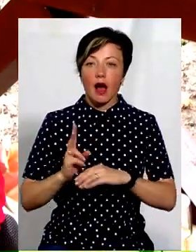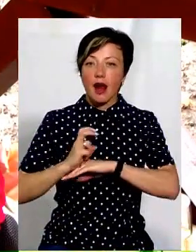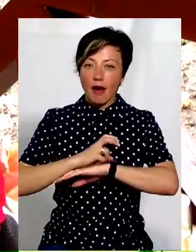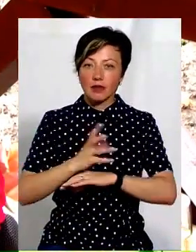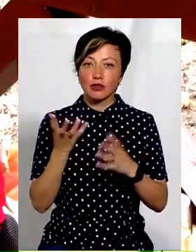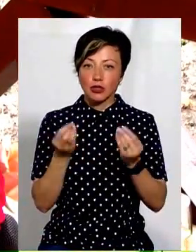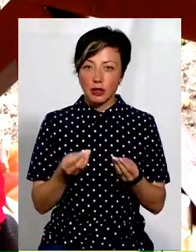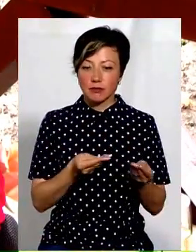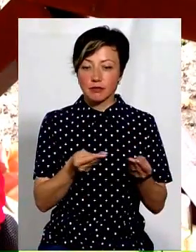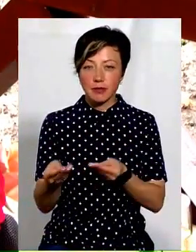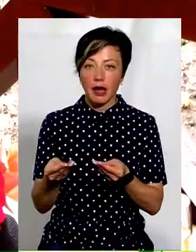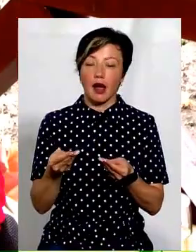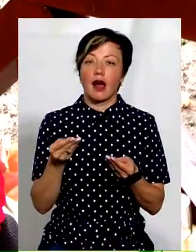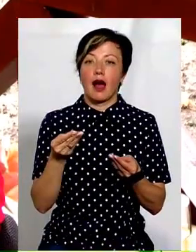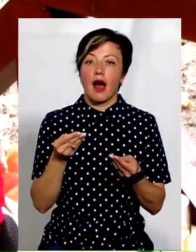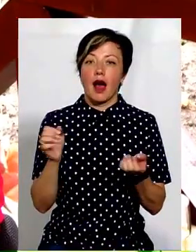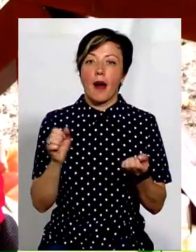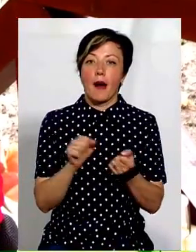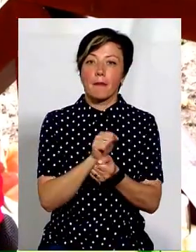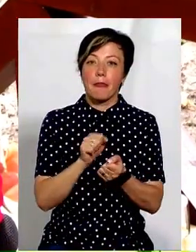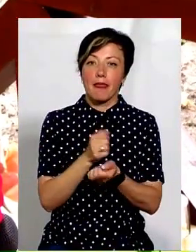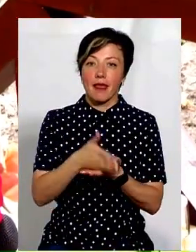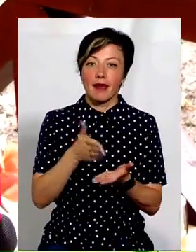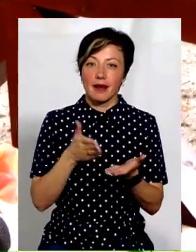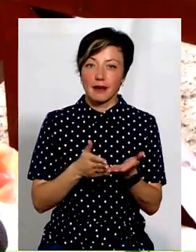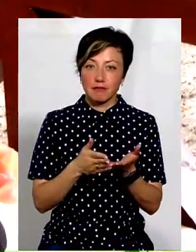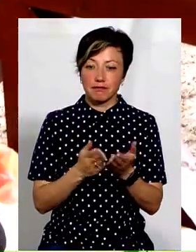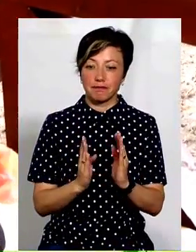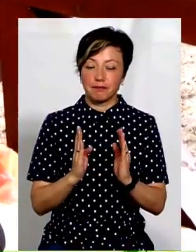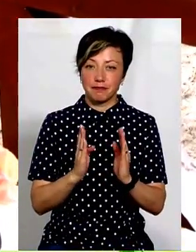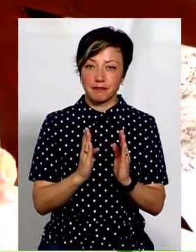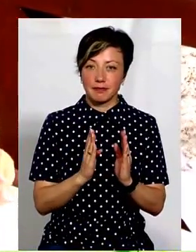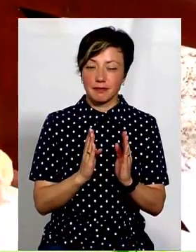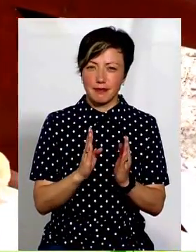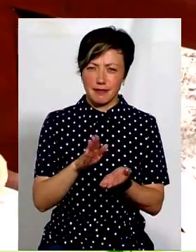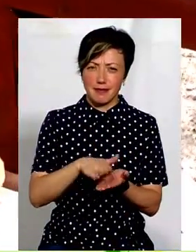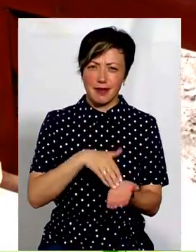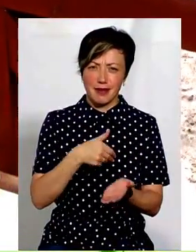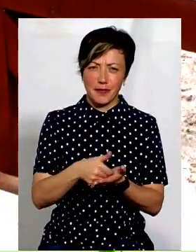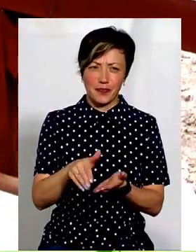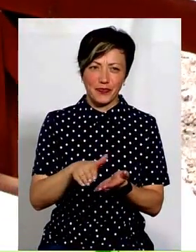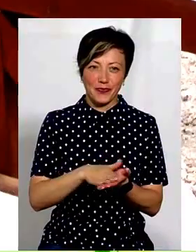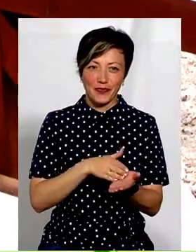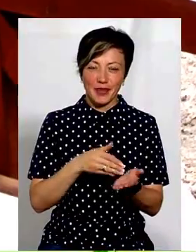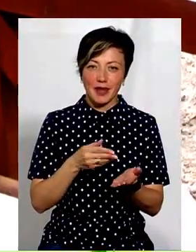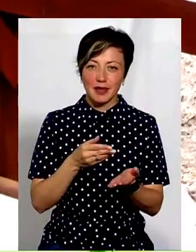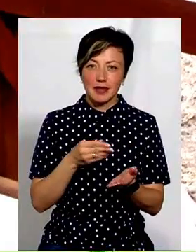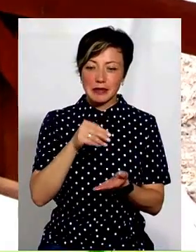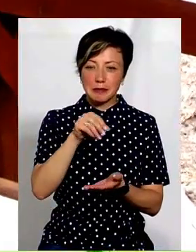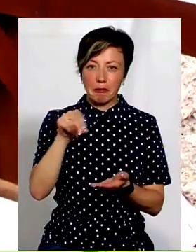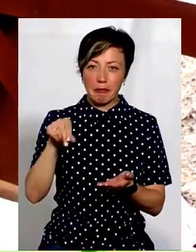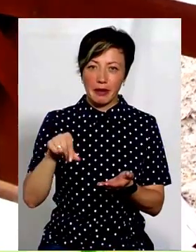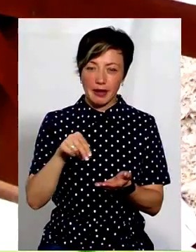грінки з французьким багетом, вони помачуються такими спеціями,